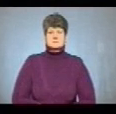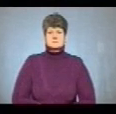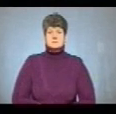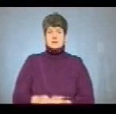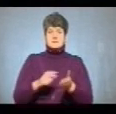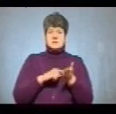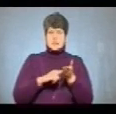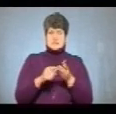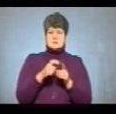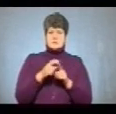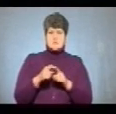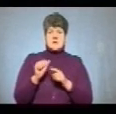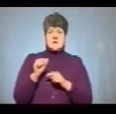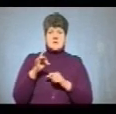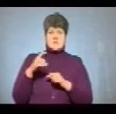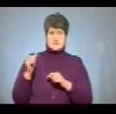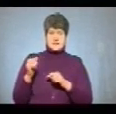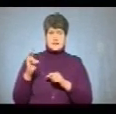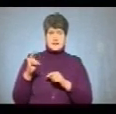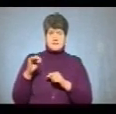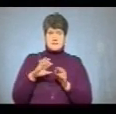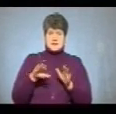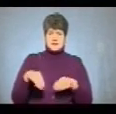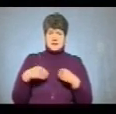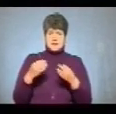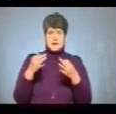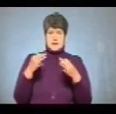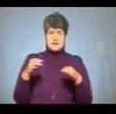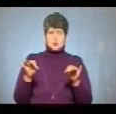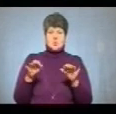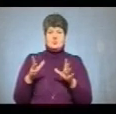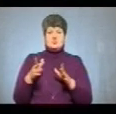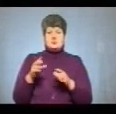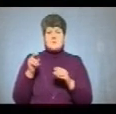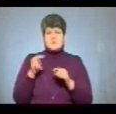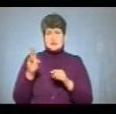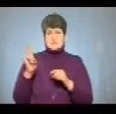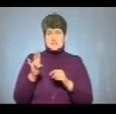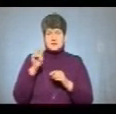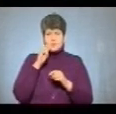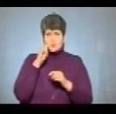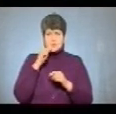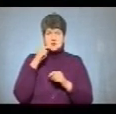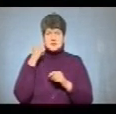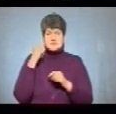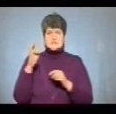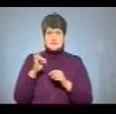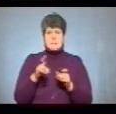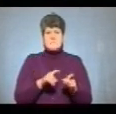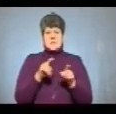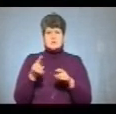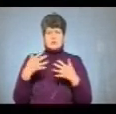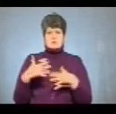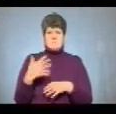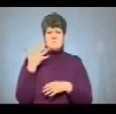Зазначу, за словами архієпископа Нестора, після надання ТОМОСу до Православної церкви України з російської церкви на Тернопільщині перейшли п'ять